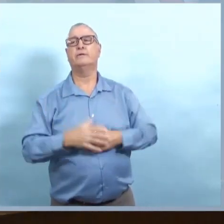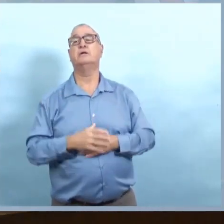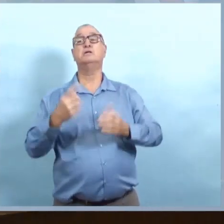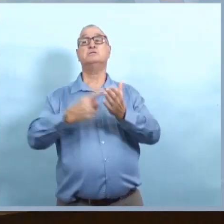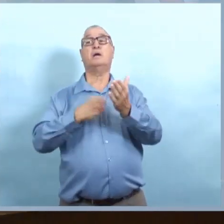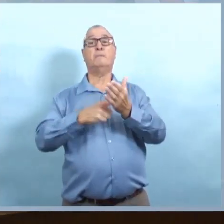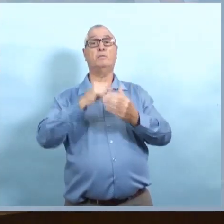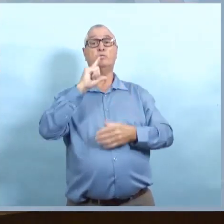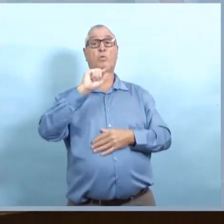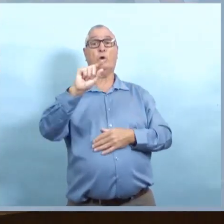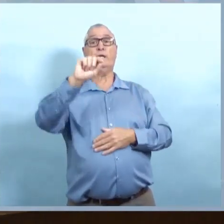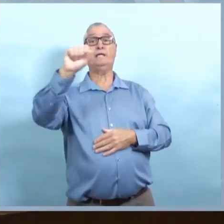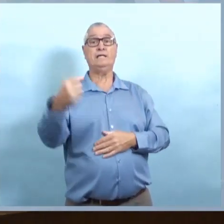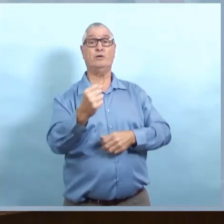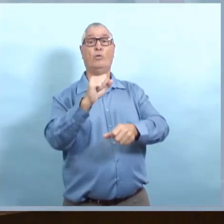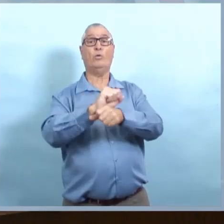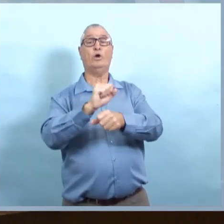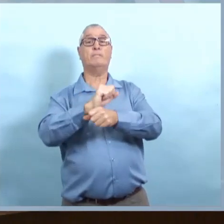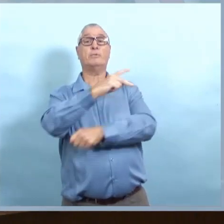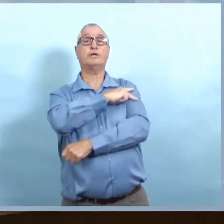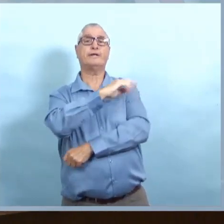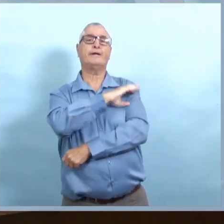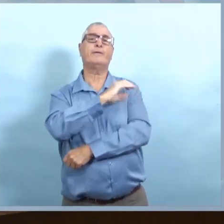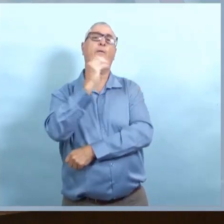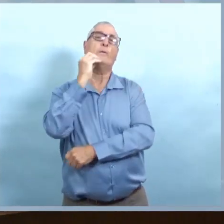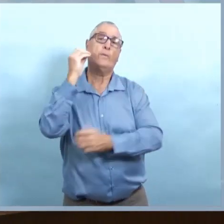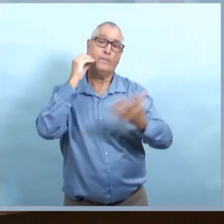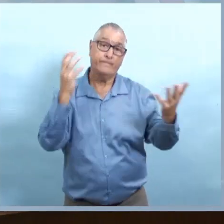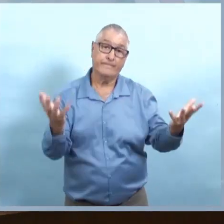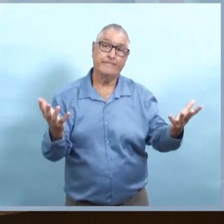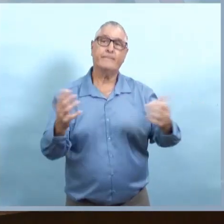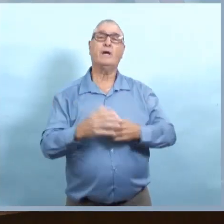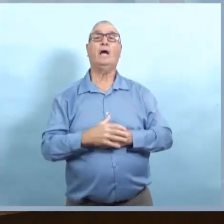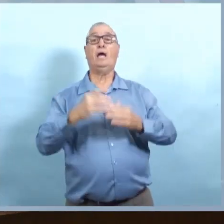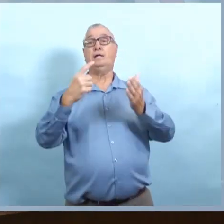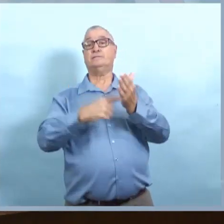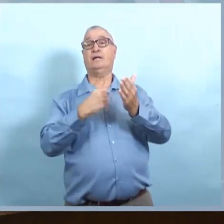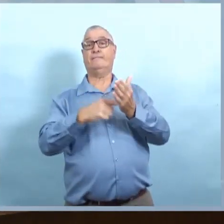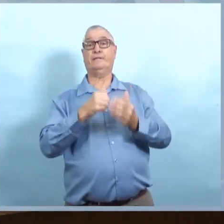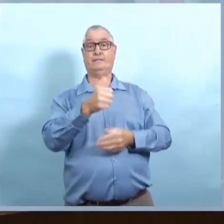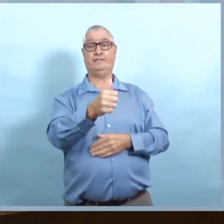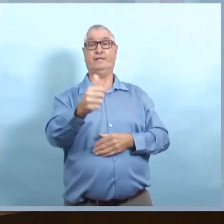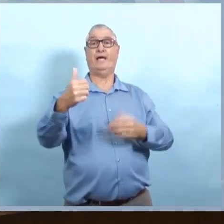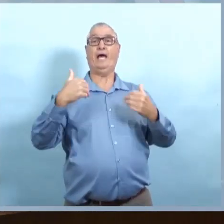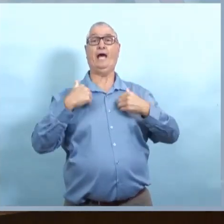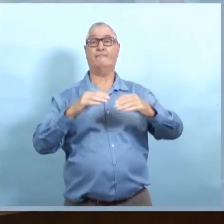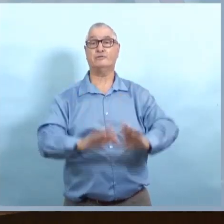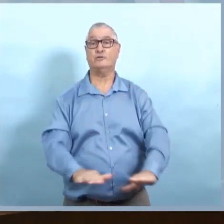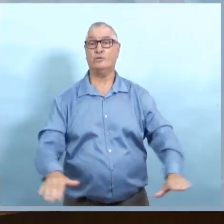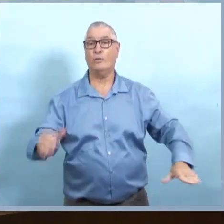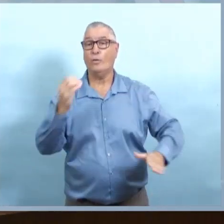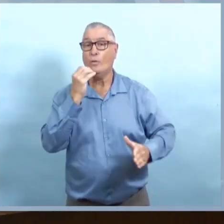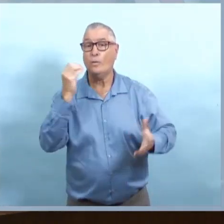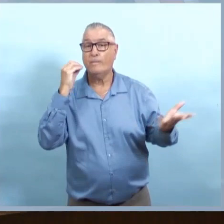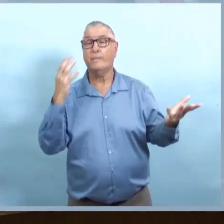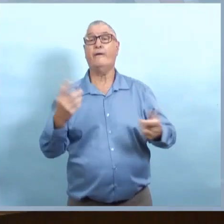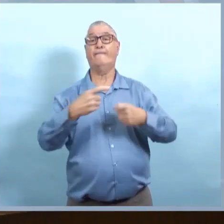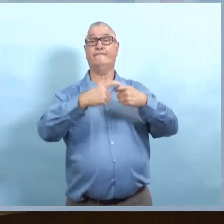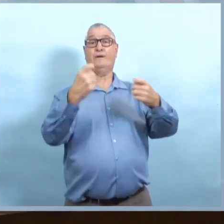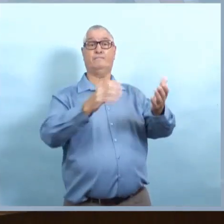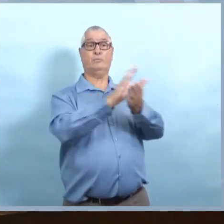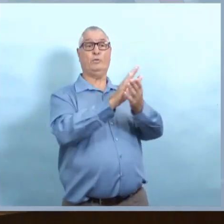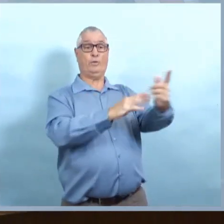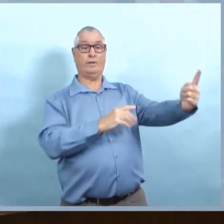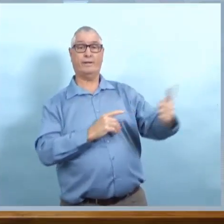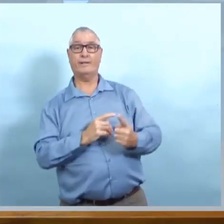virus ne va pas rester dans cette cohorte parce qu'évidemment, les gens de cette cohorte échangent avec des gens de tous les âges. Les personnes dans la